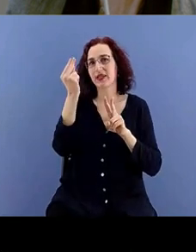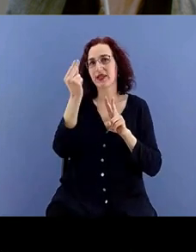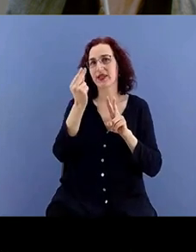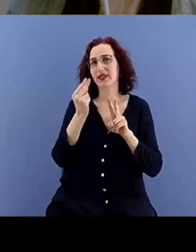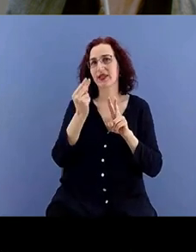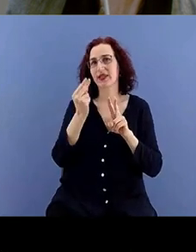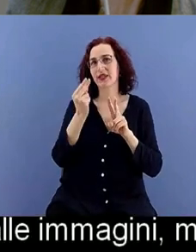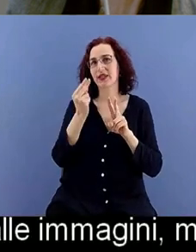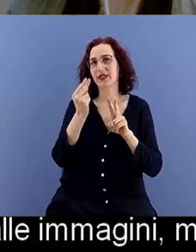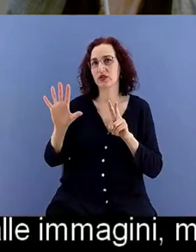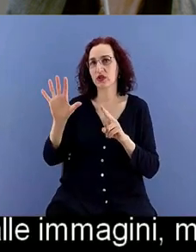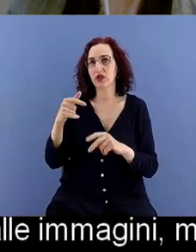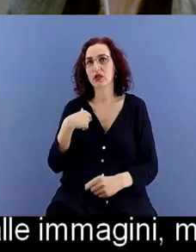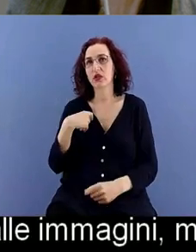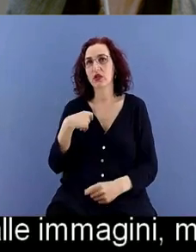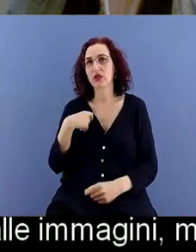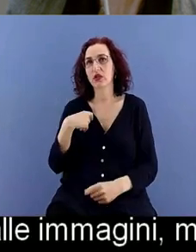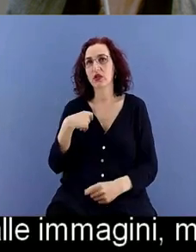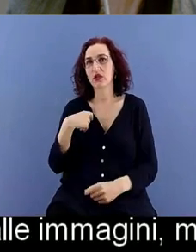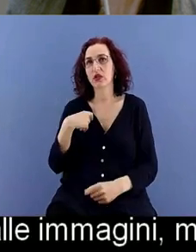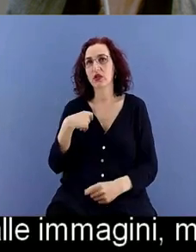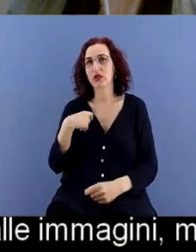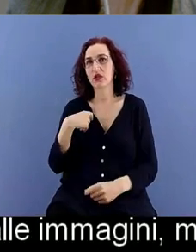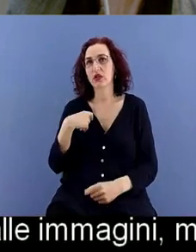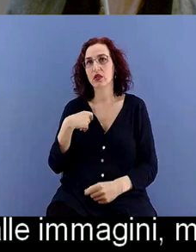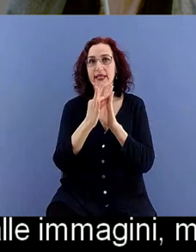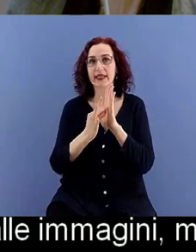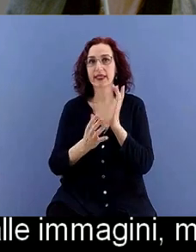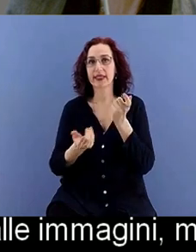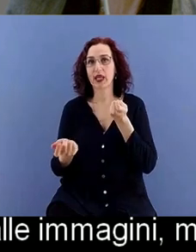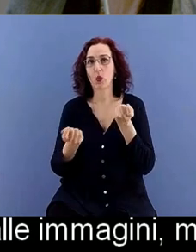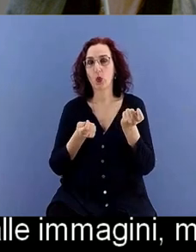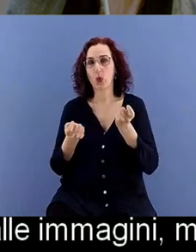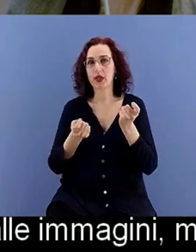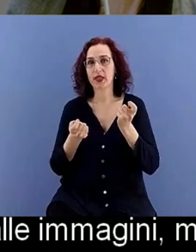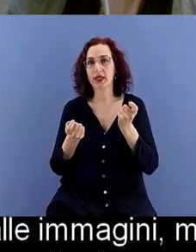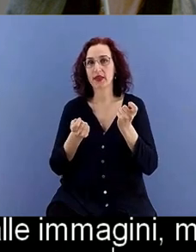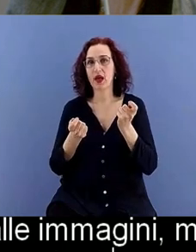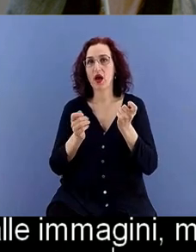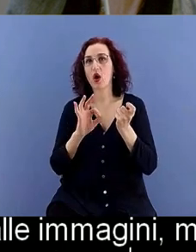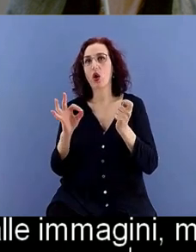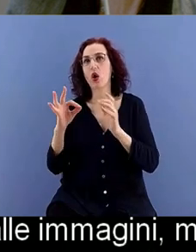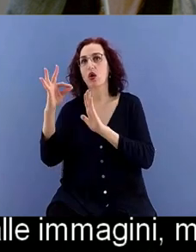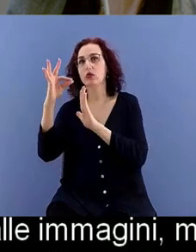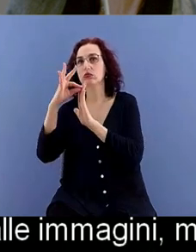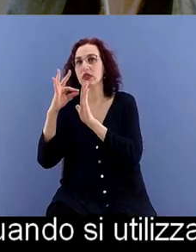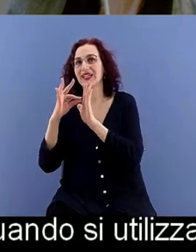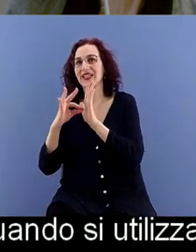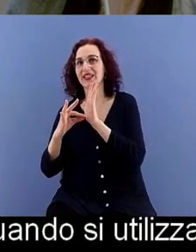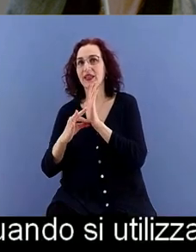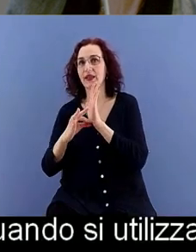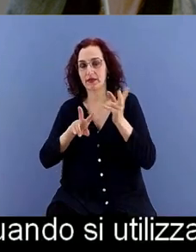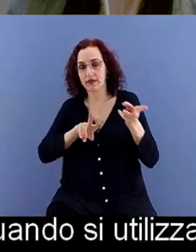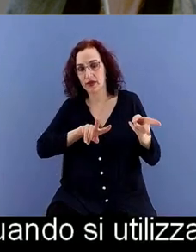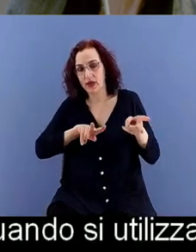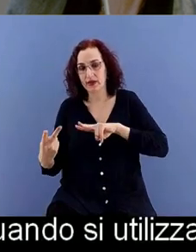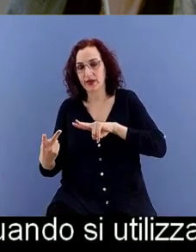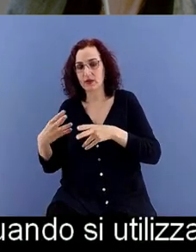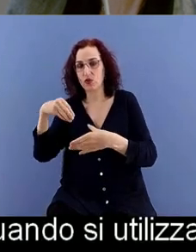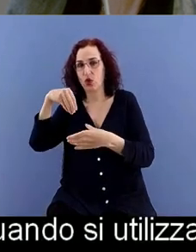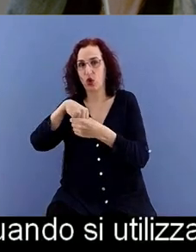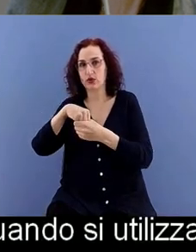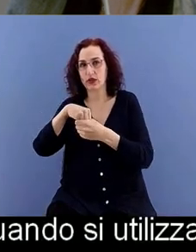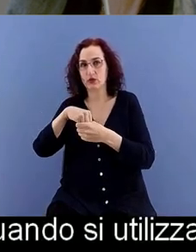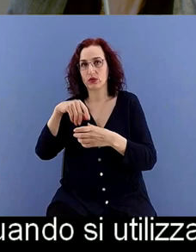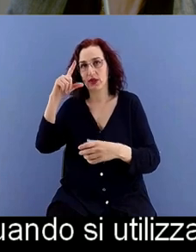linee guida o comunque dei criteri quando si utilizza la traduzione del contenuto ad esempio io ho una